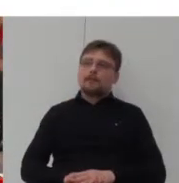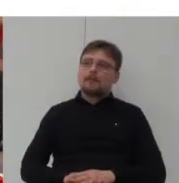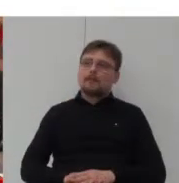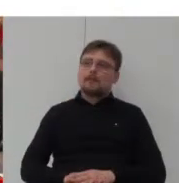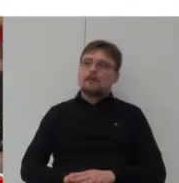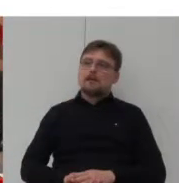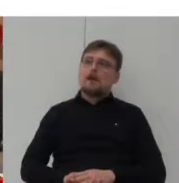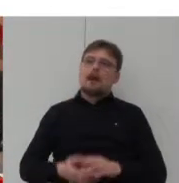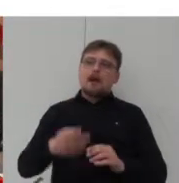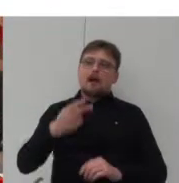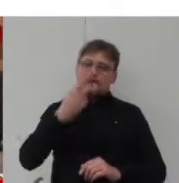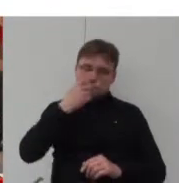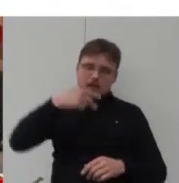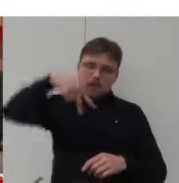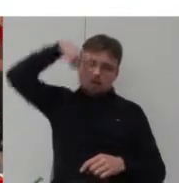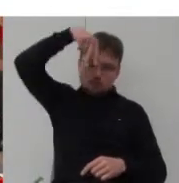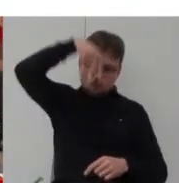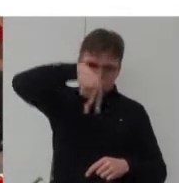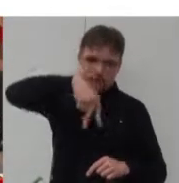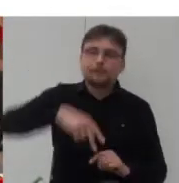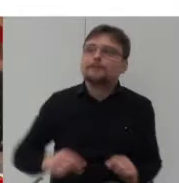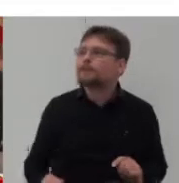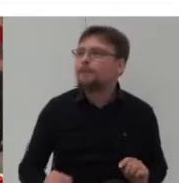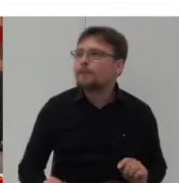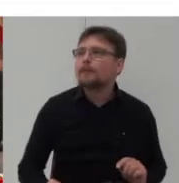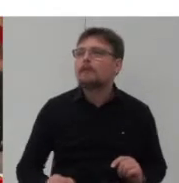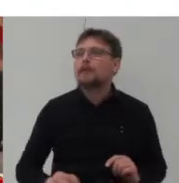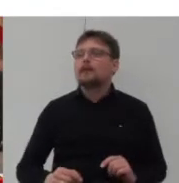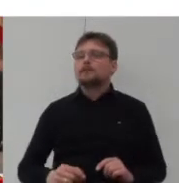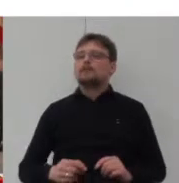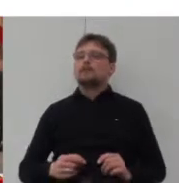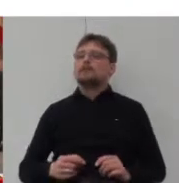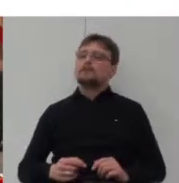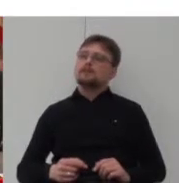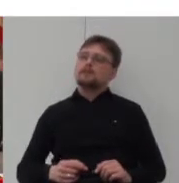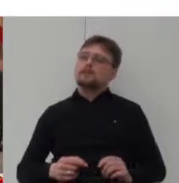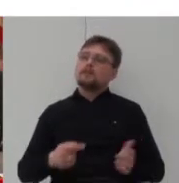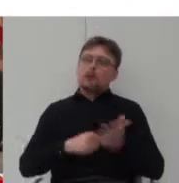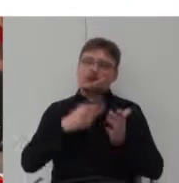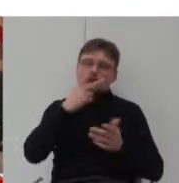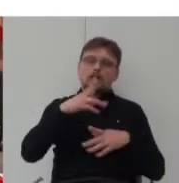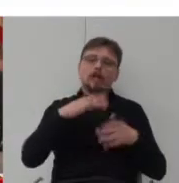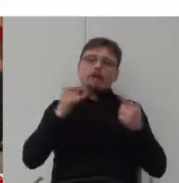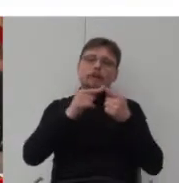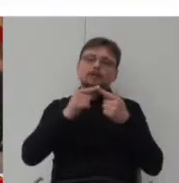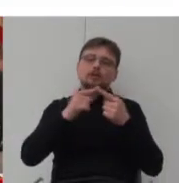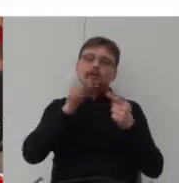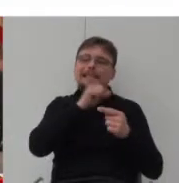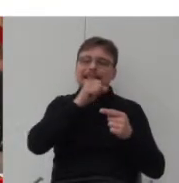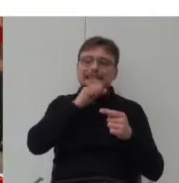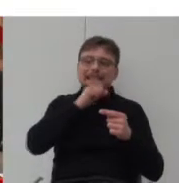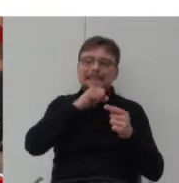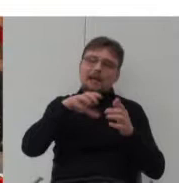lotu ptaka, może lepiej oddaję to, o czym mówiłam, o tym wpisaniu się w istniejącą zabudowę